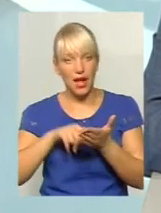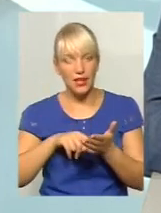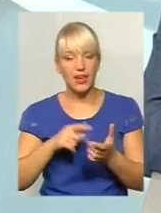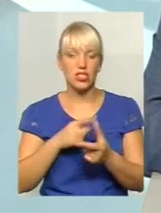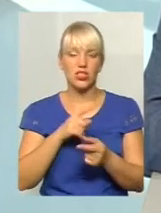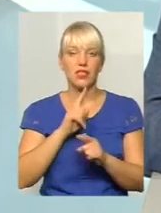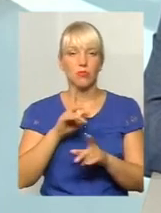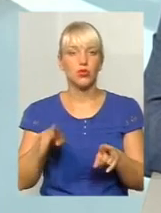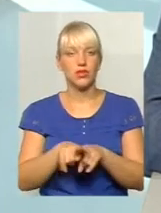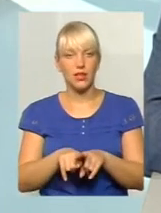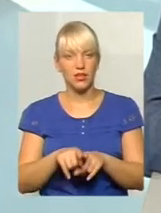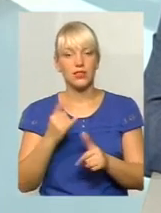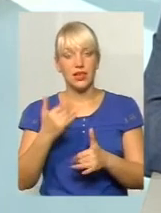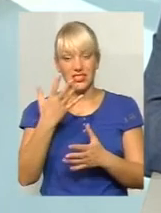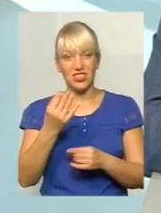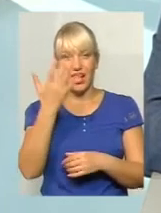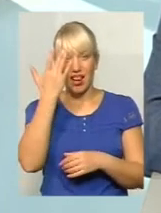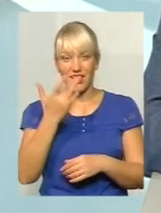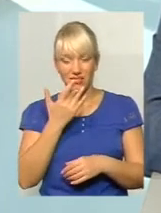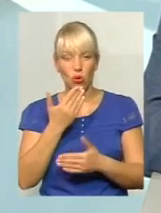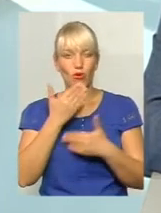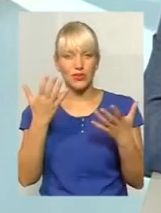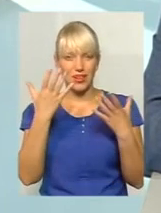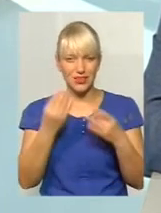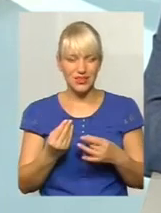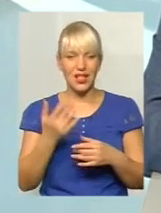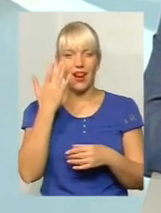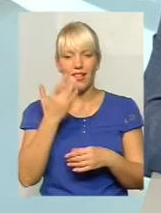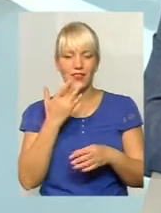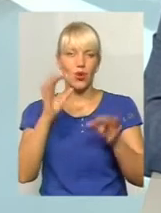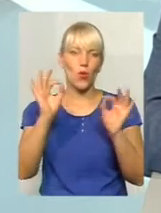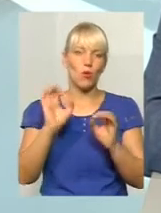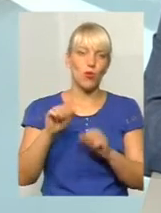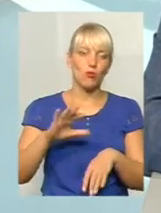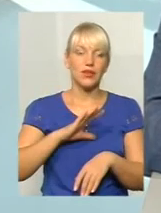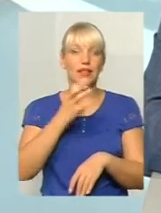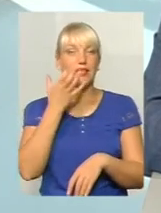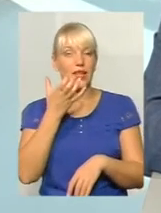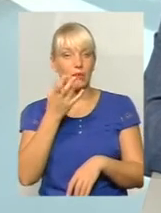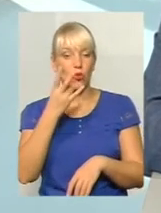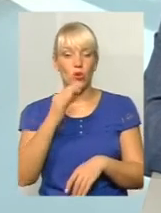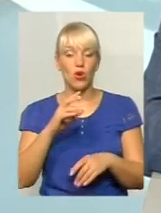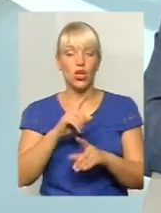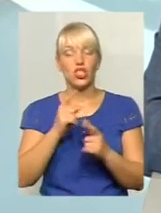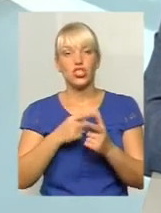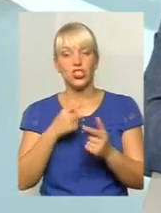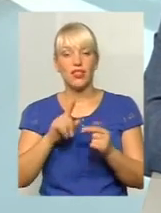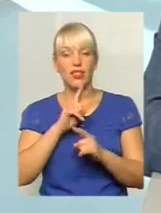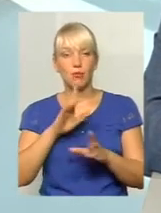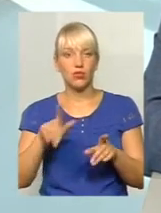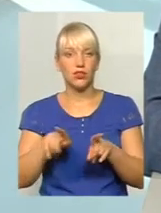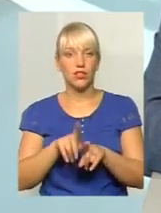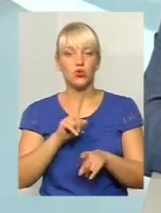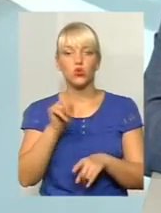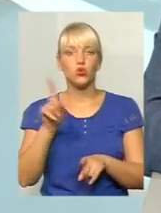що... Ладно, зараз ще літо, останні дні літа, там осінь, можливо, так само буде тепленько. От, чи не станеться так, що взимку люди будуть